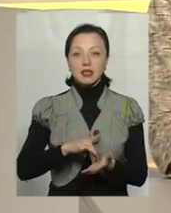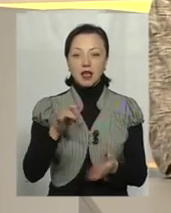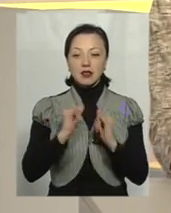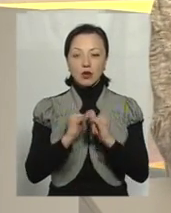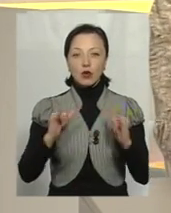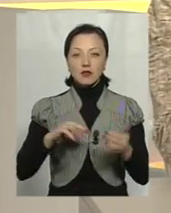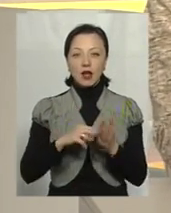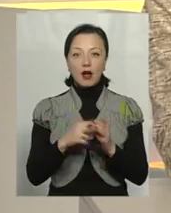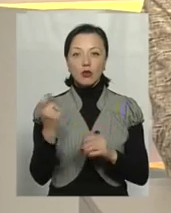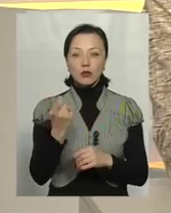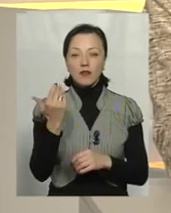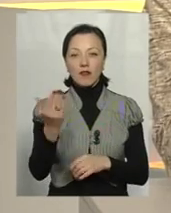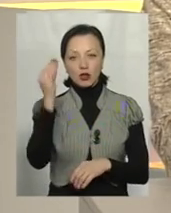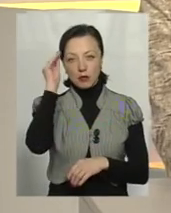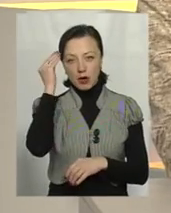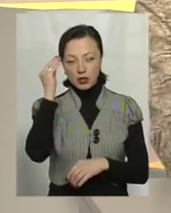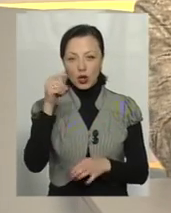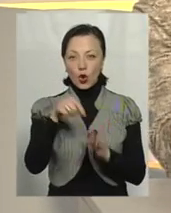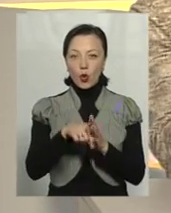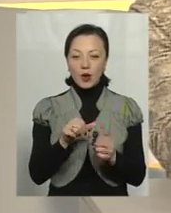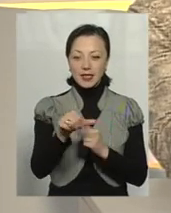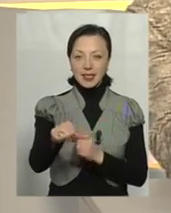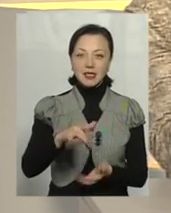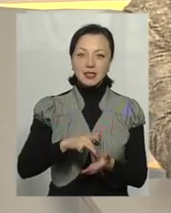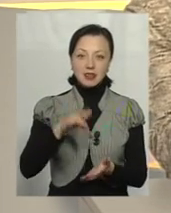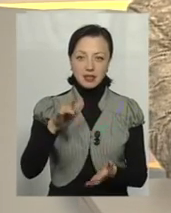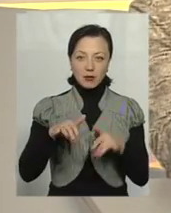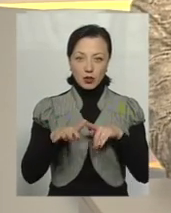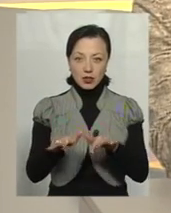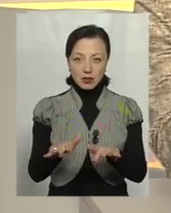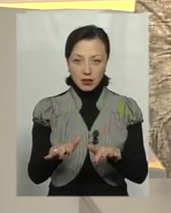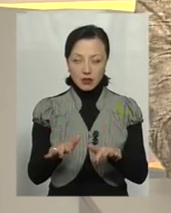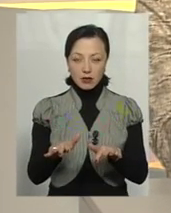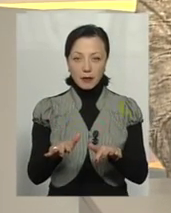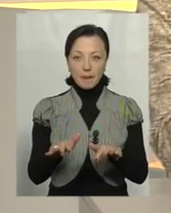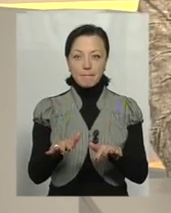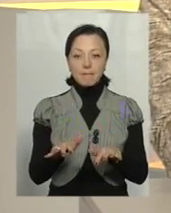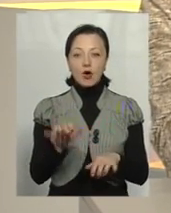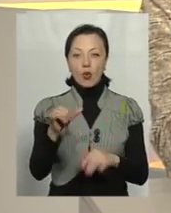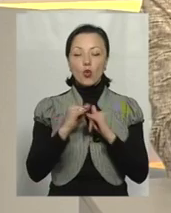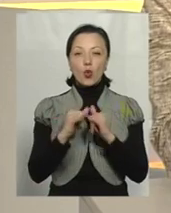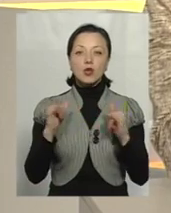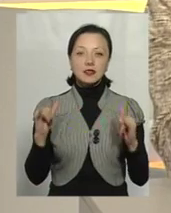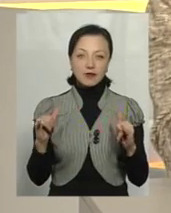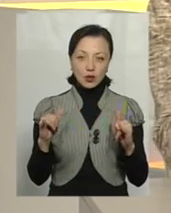розвиток економіки. Ваше бачення, ролі децентралізаційних процесів в розвитку економіки,